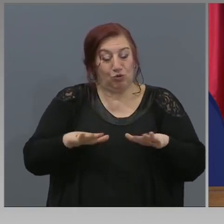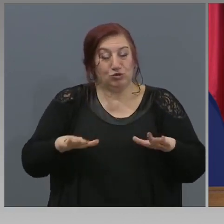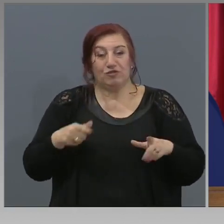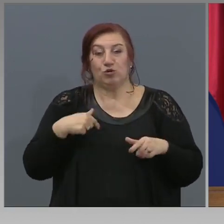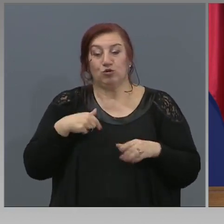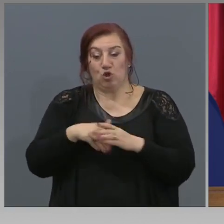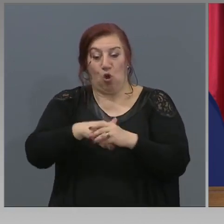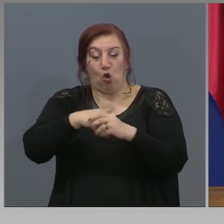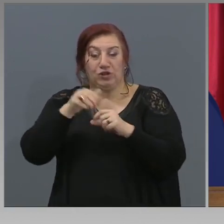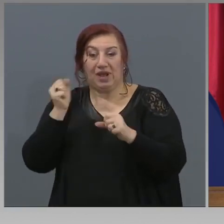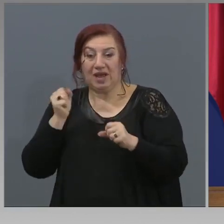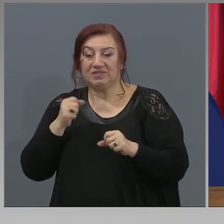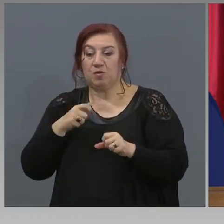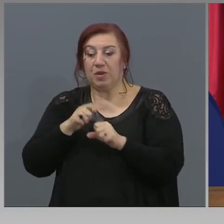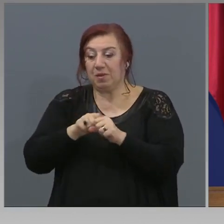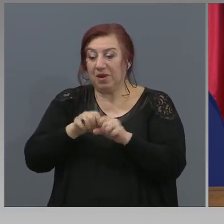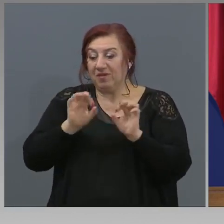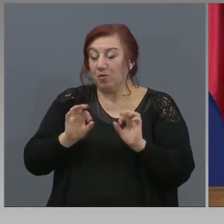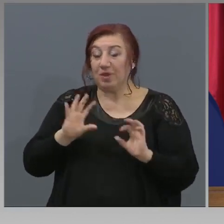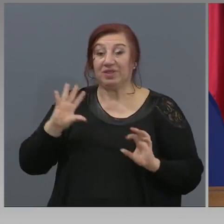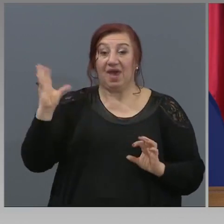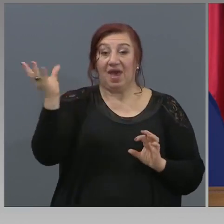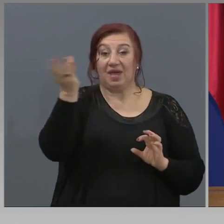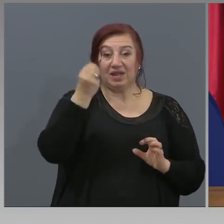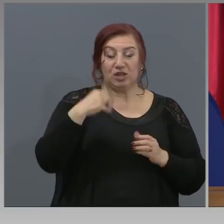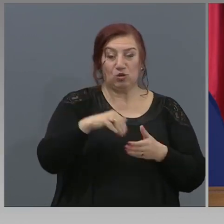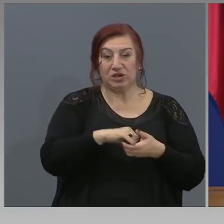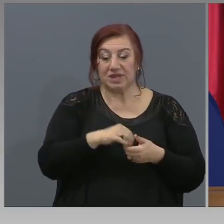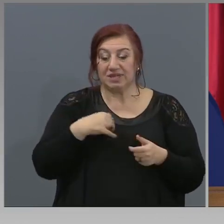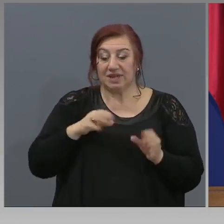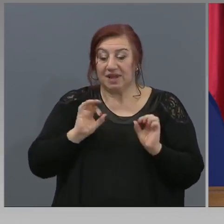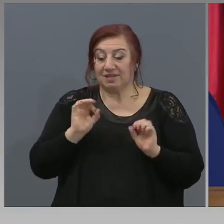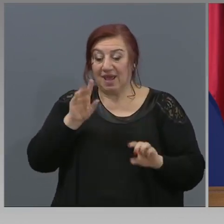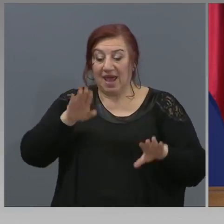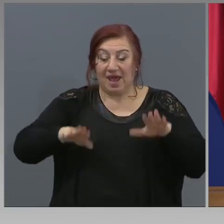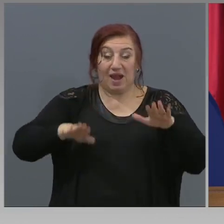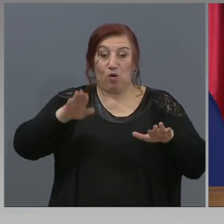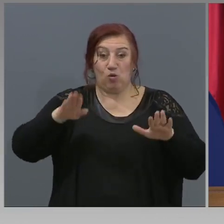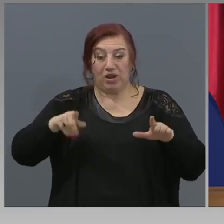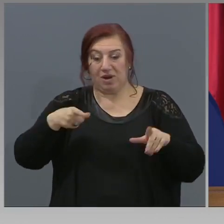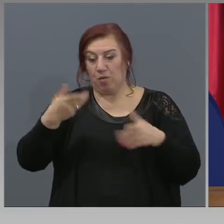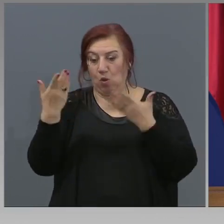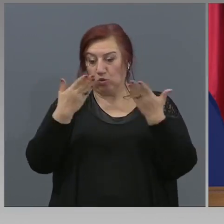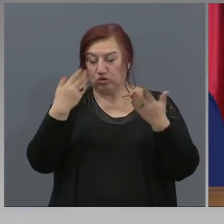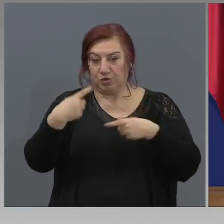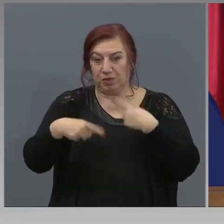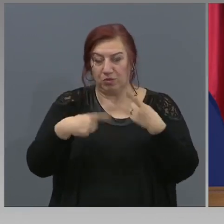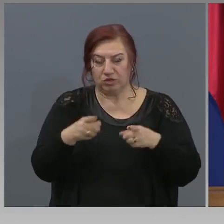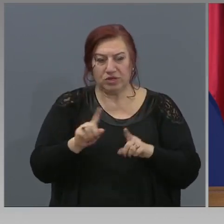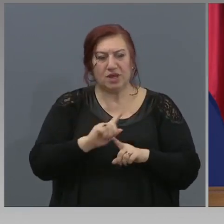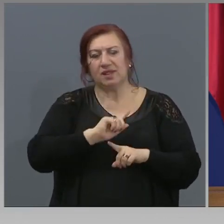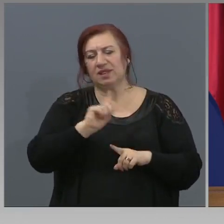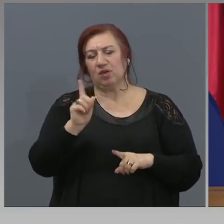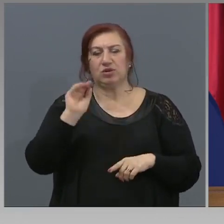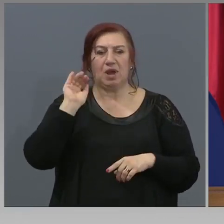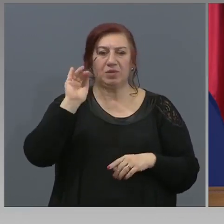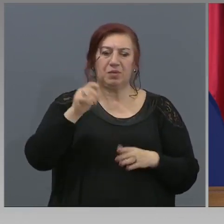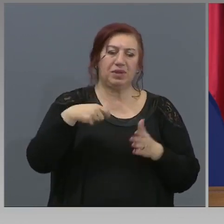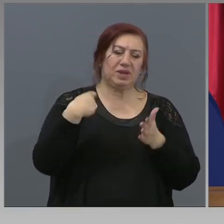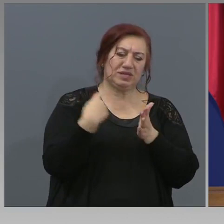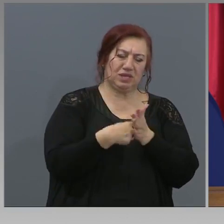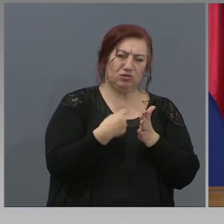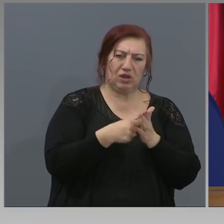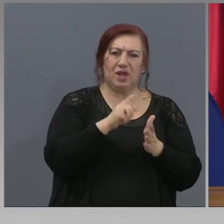ние сме се отказали от един на организация на учебния процес и нерегулираме процес. То ще има... Никой няма да бъде санкциониран при ниски